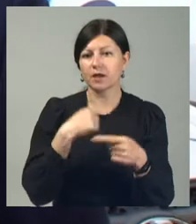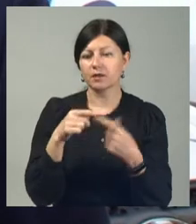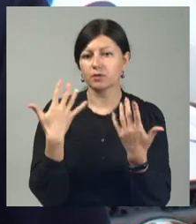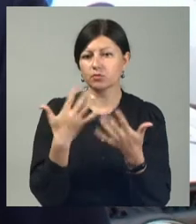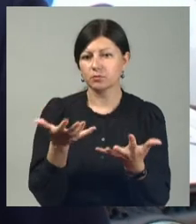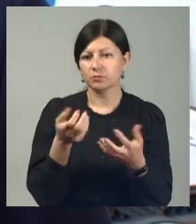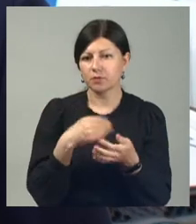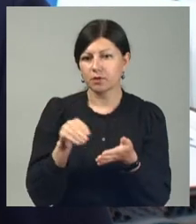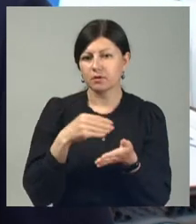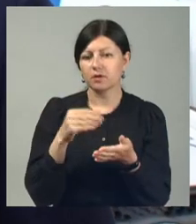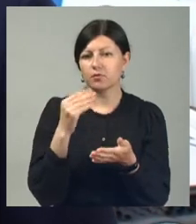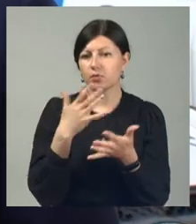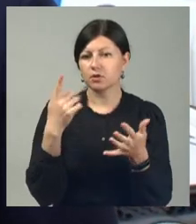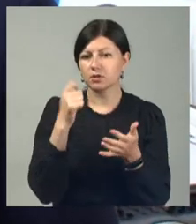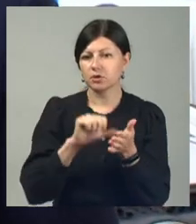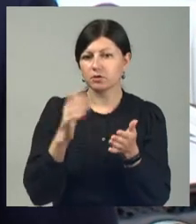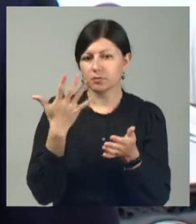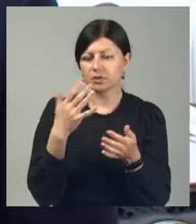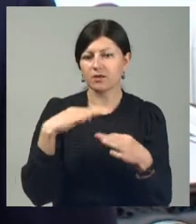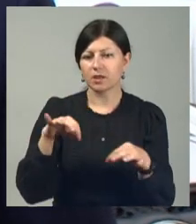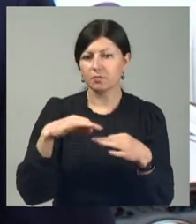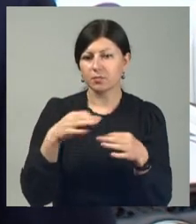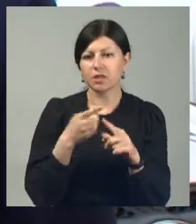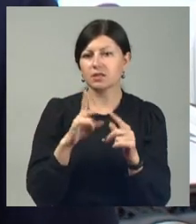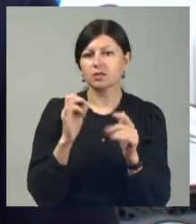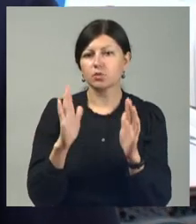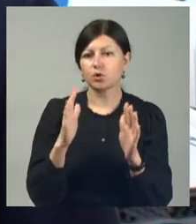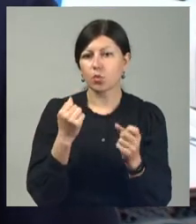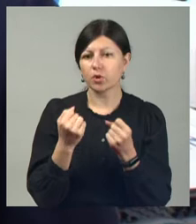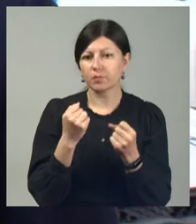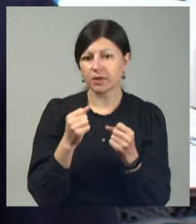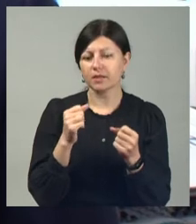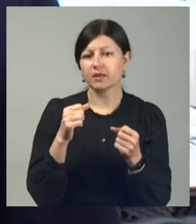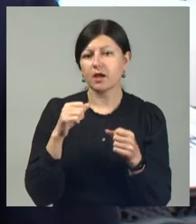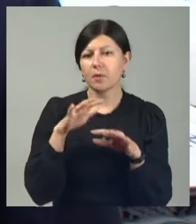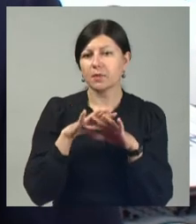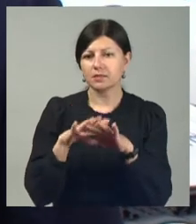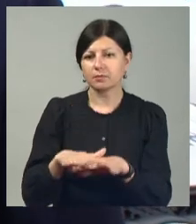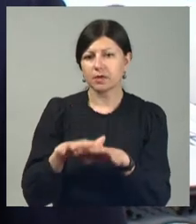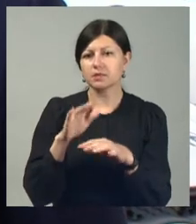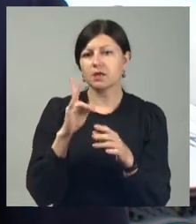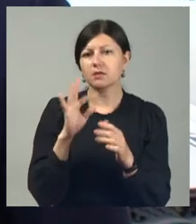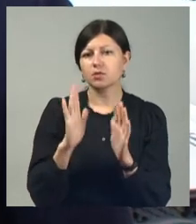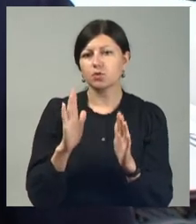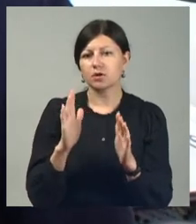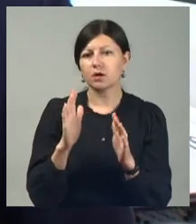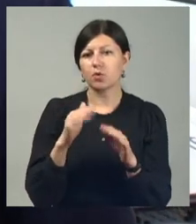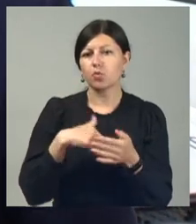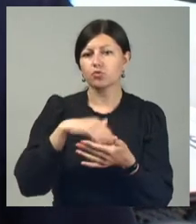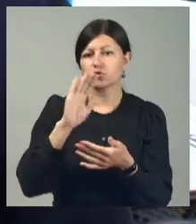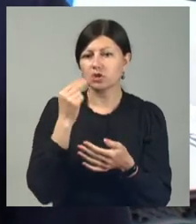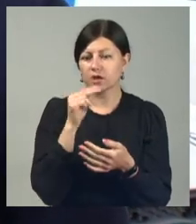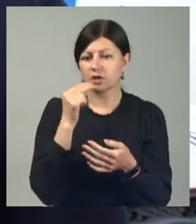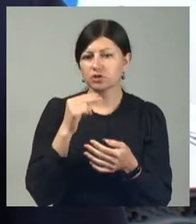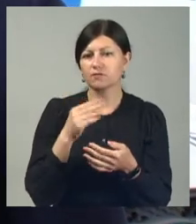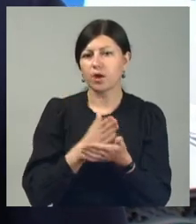165 автомобилей. И это не только укрепление материально-технической базы, и не только улучшение качества